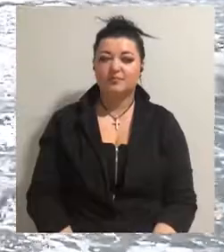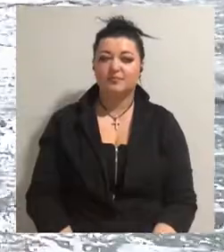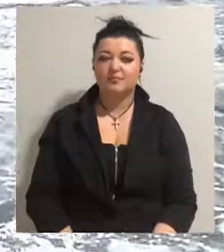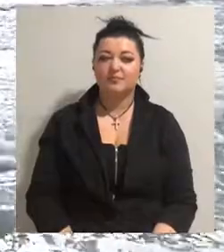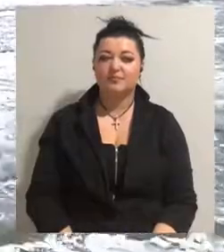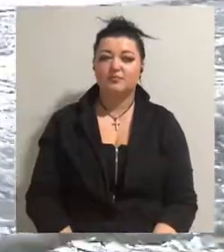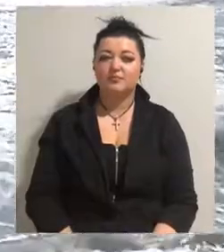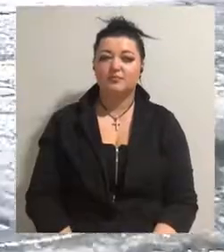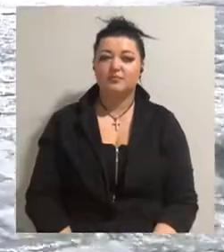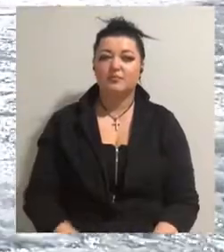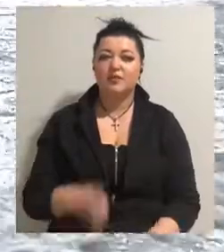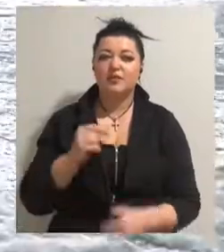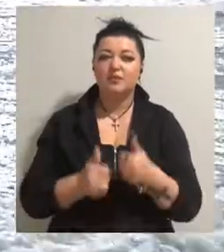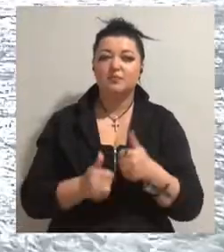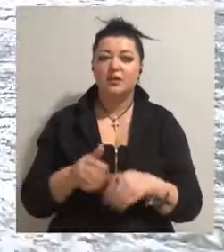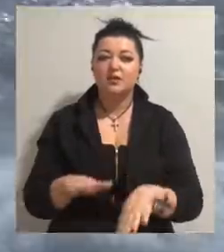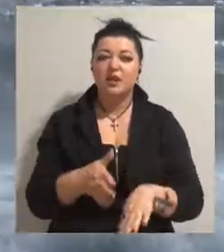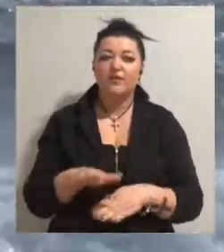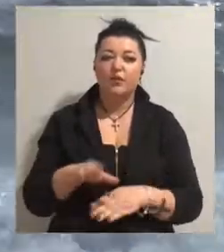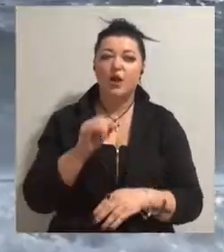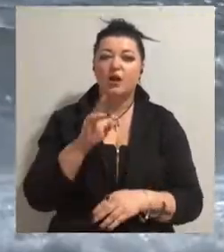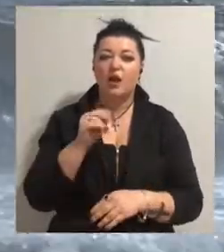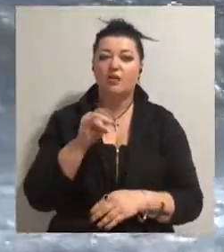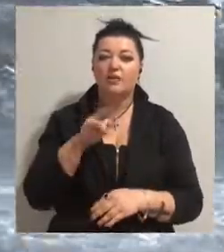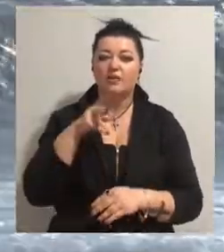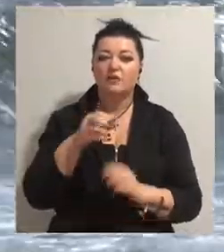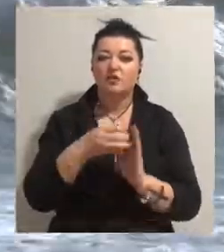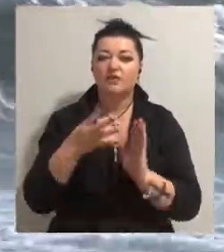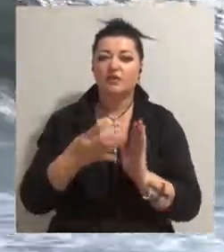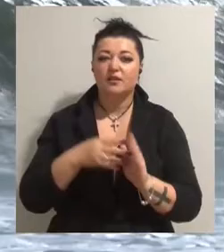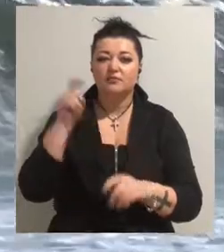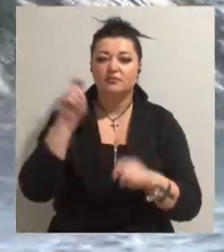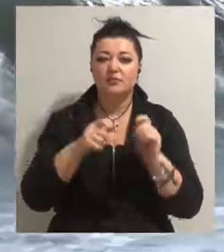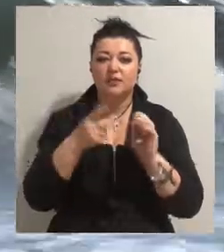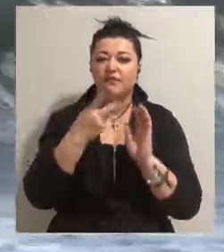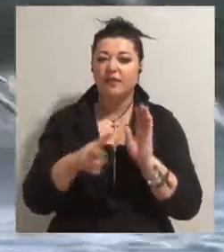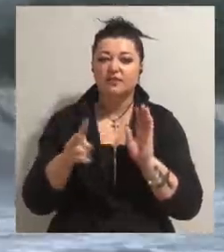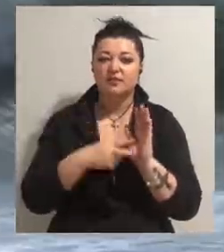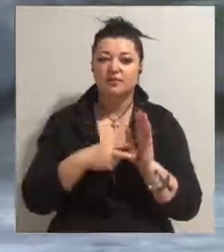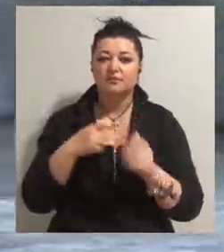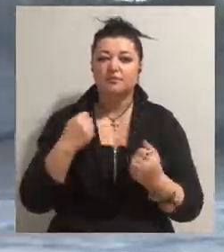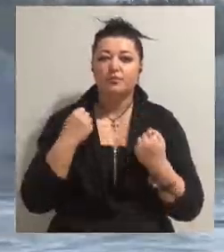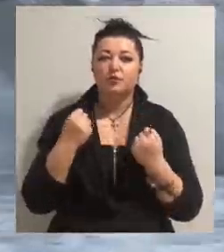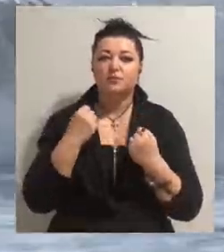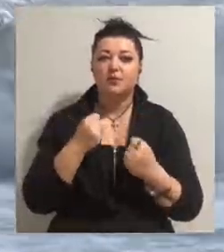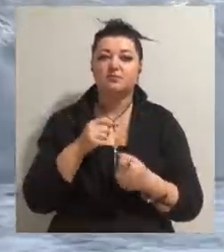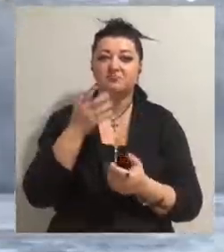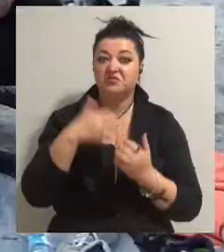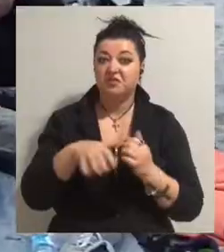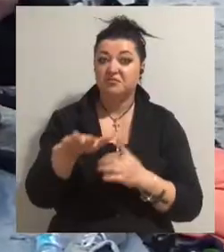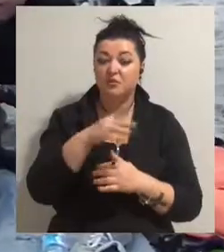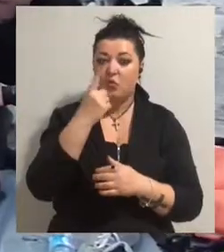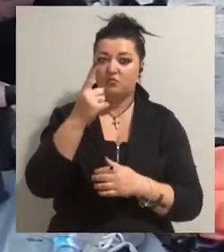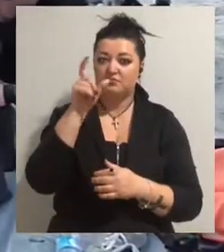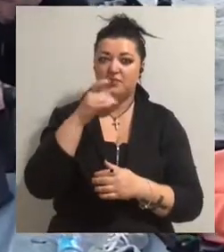На змаганнях серфінгу «Аркадія-2019» приїхали 27 спортсменів. Серед них один американець, решта – зі всієї